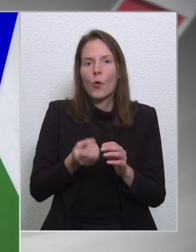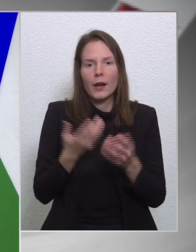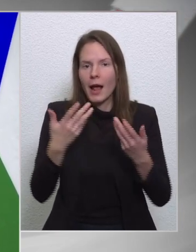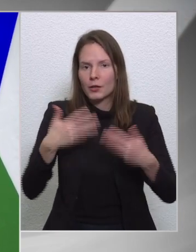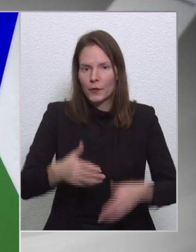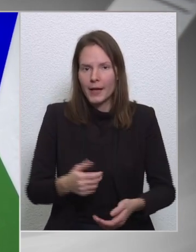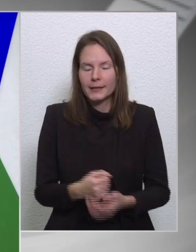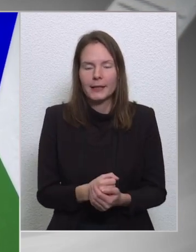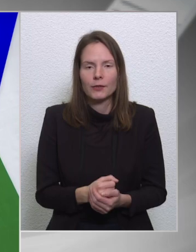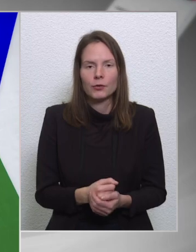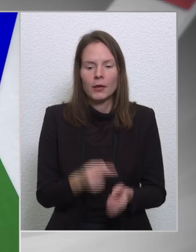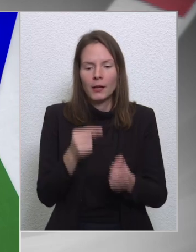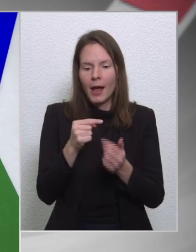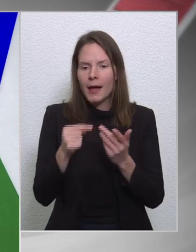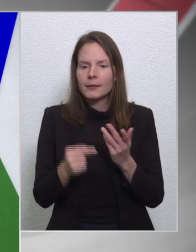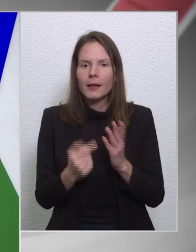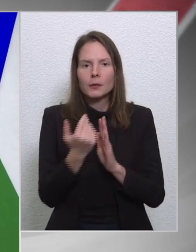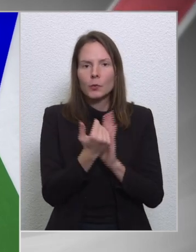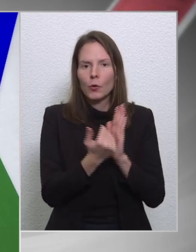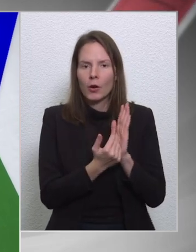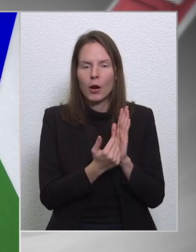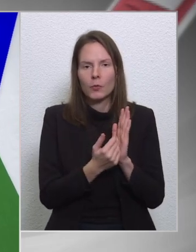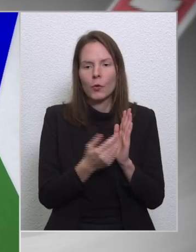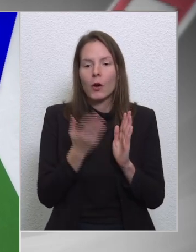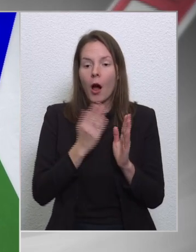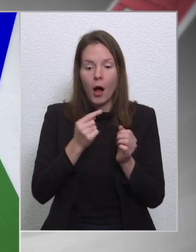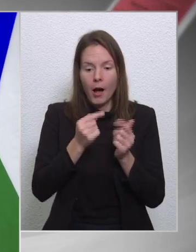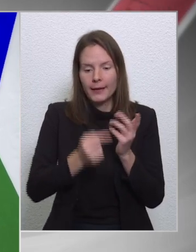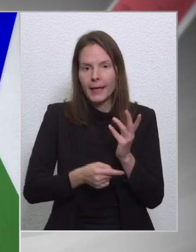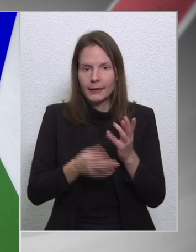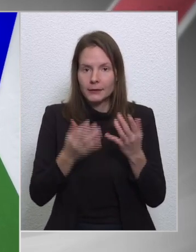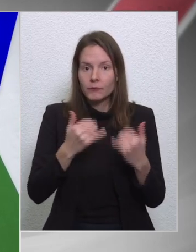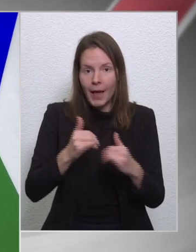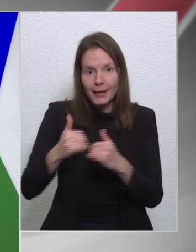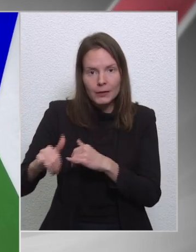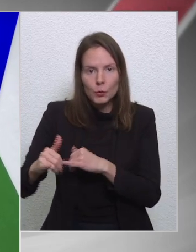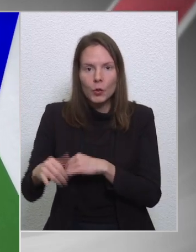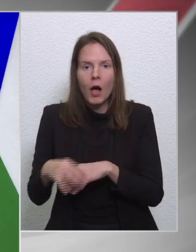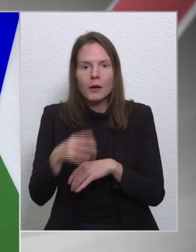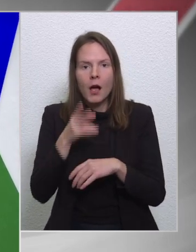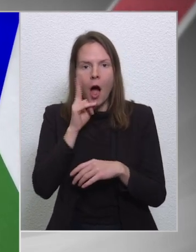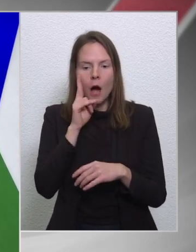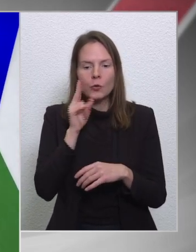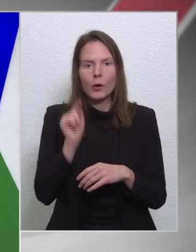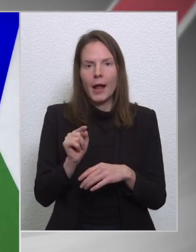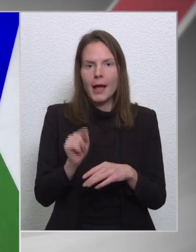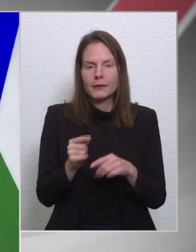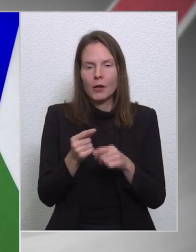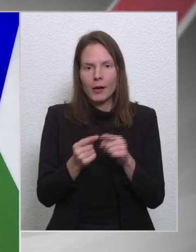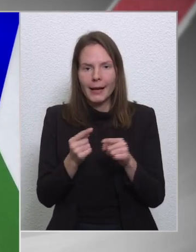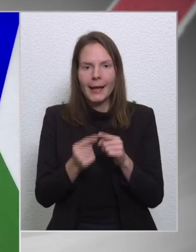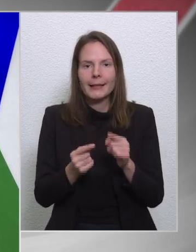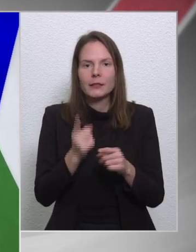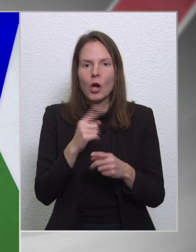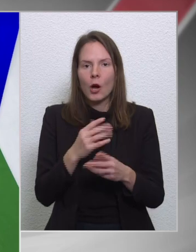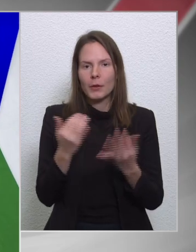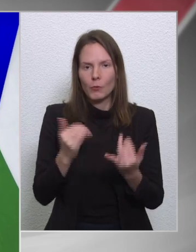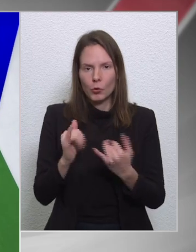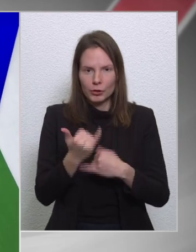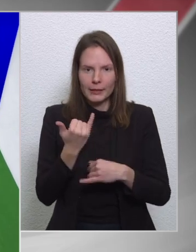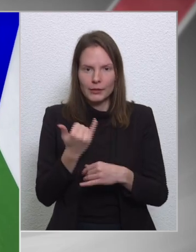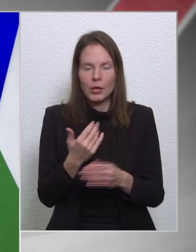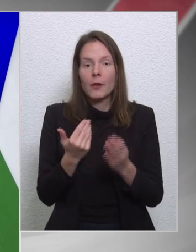ezeknek a programoknak, ha ezek a programok megindulhatnak, akkor az a rész, ami egyébként most is